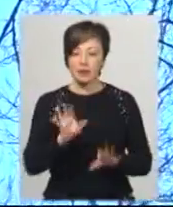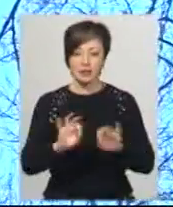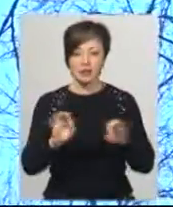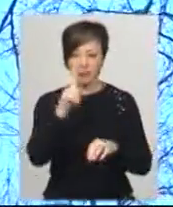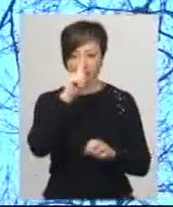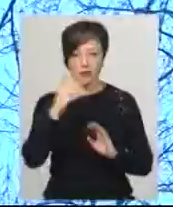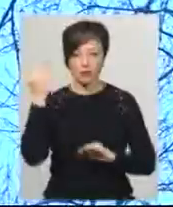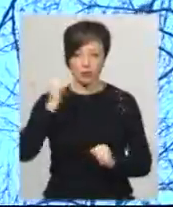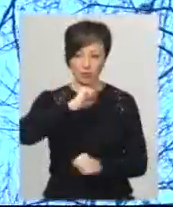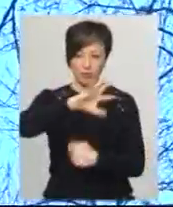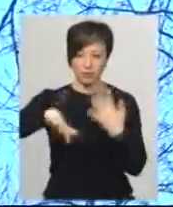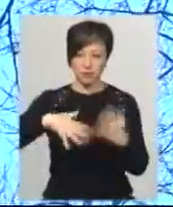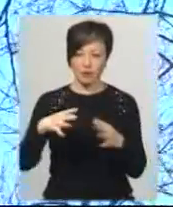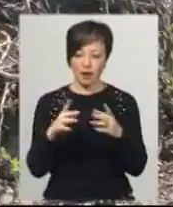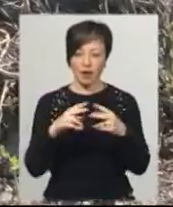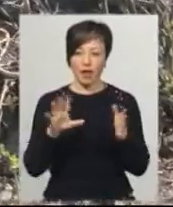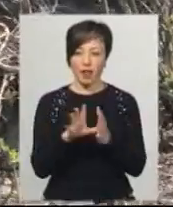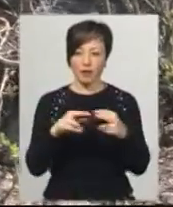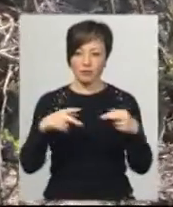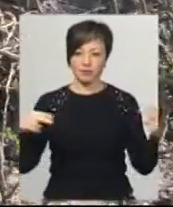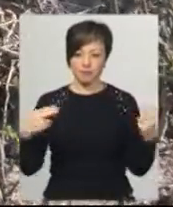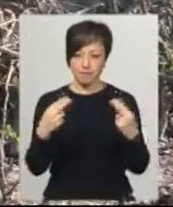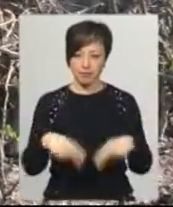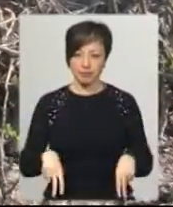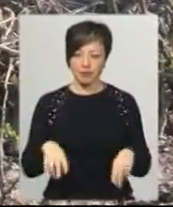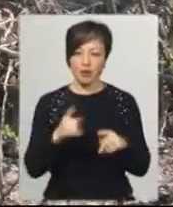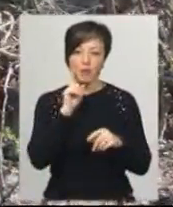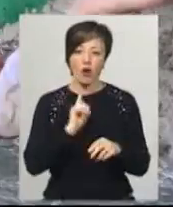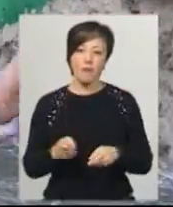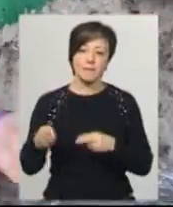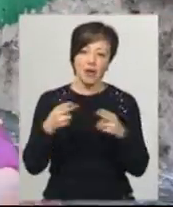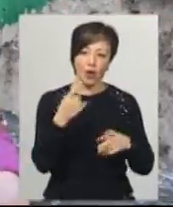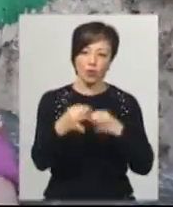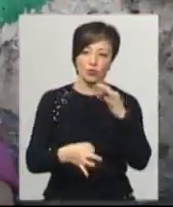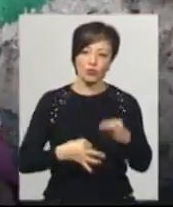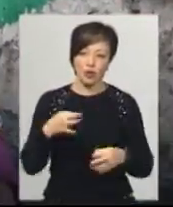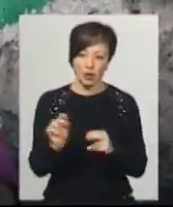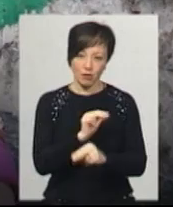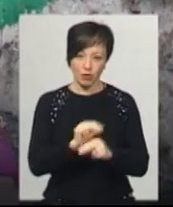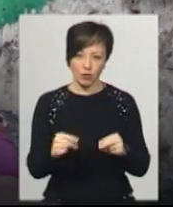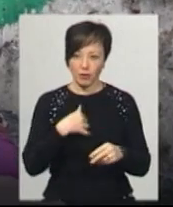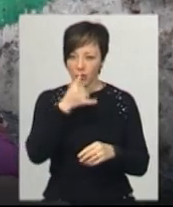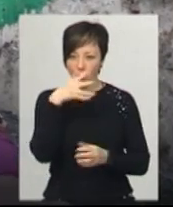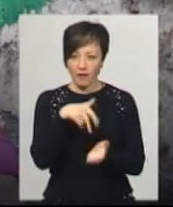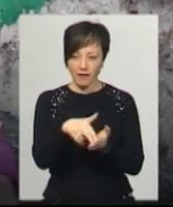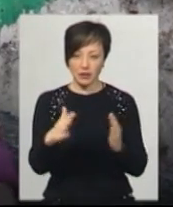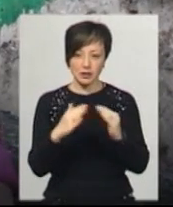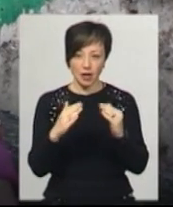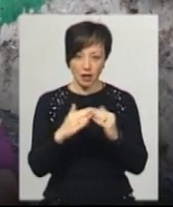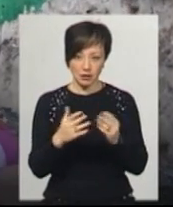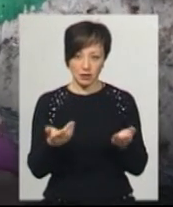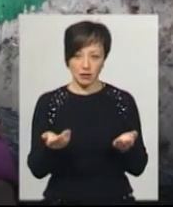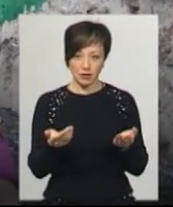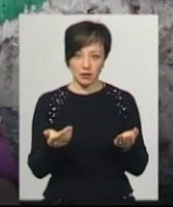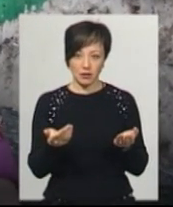місяць буревій порвав електродроти. Вони до булі лежали на землі, доки не приїхали ремонтники. Ми не могли з'їхати вийти, бо